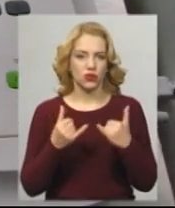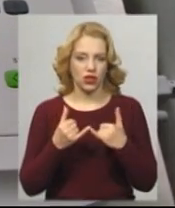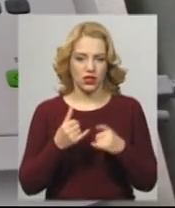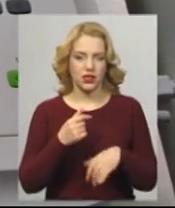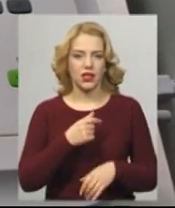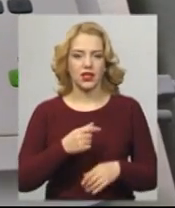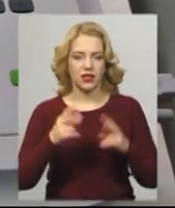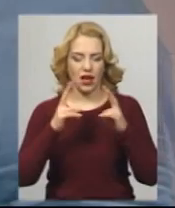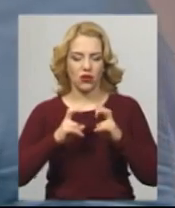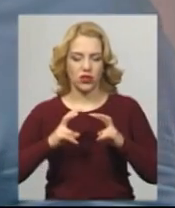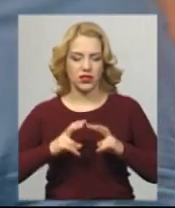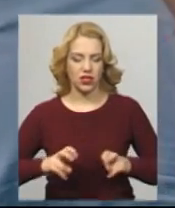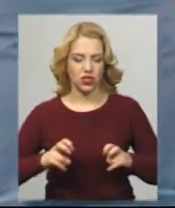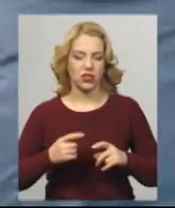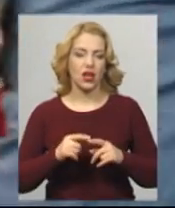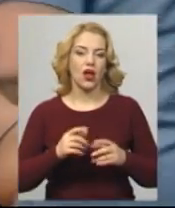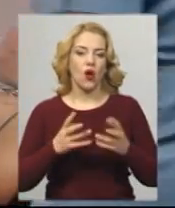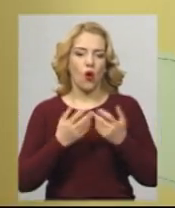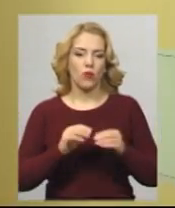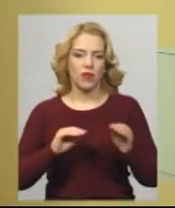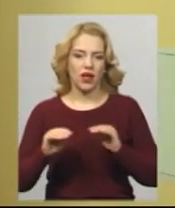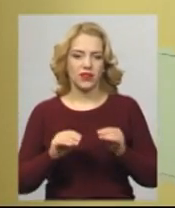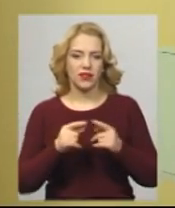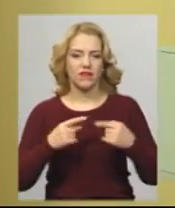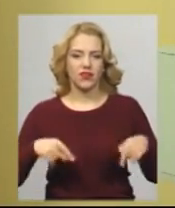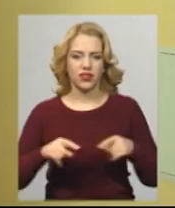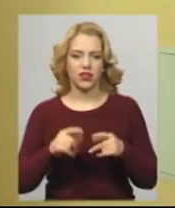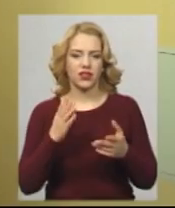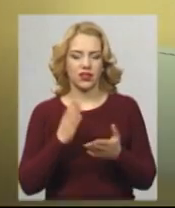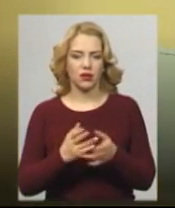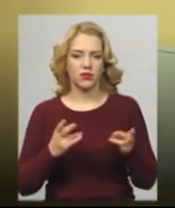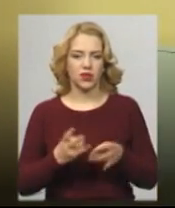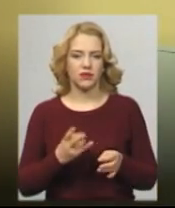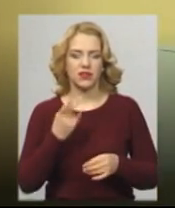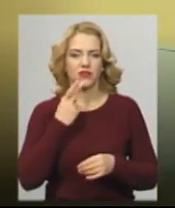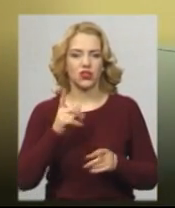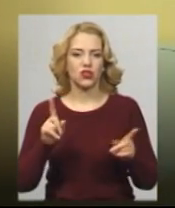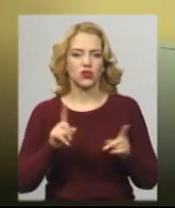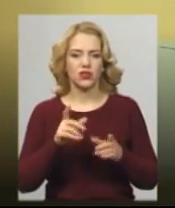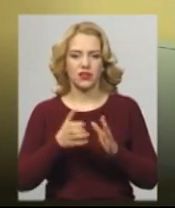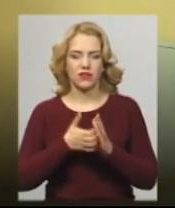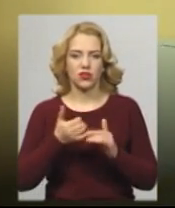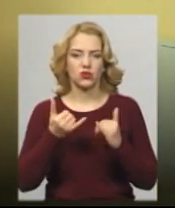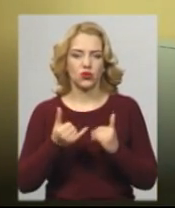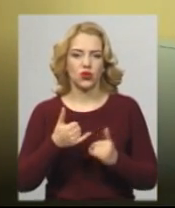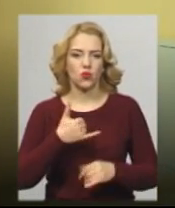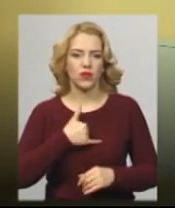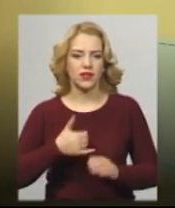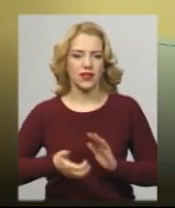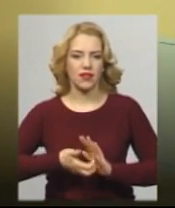діагностичне обладнання у відділенні є потрібним. Завжди чогось не вистачає. От сьогодні в нас звичайно не вистачало